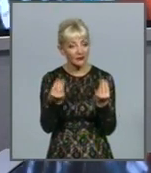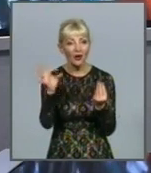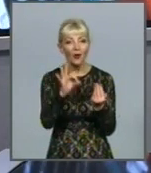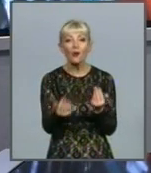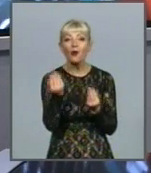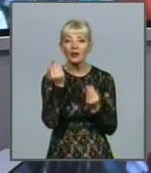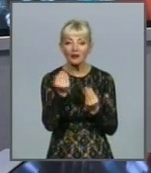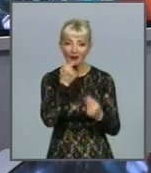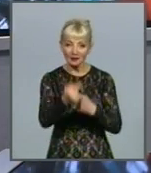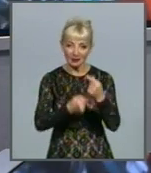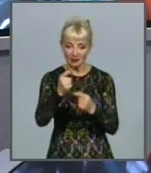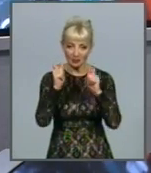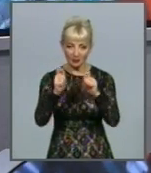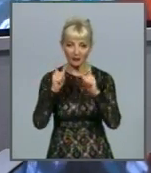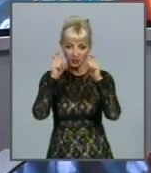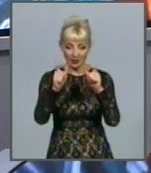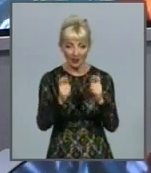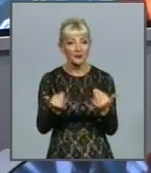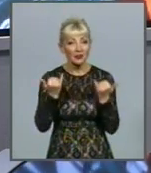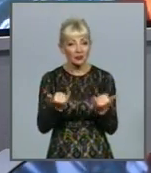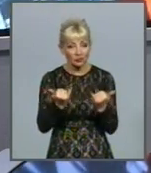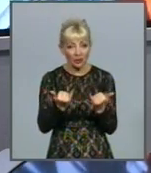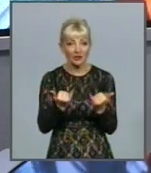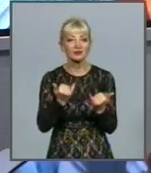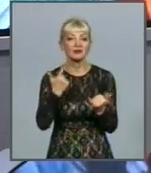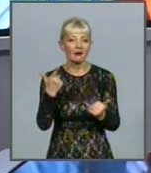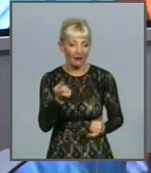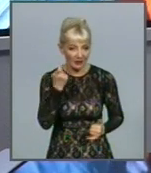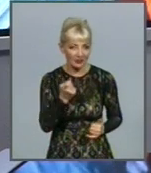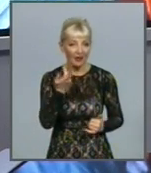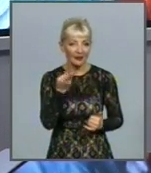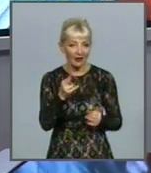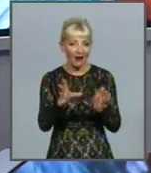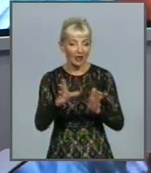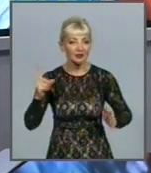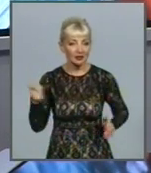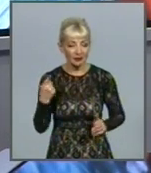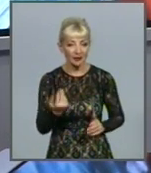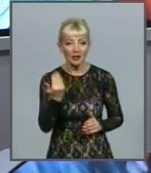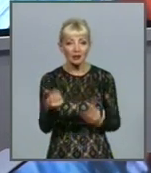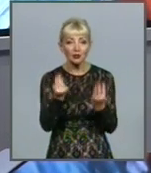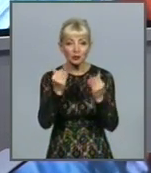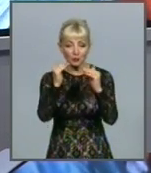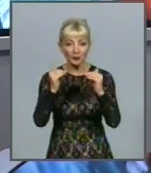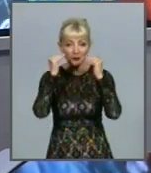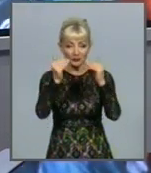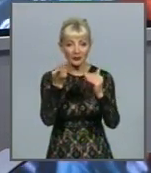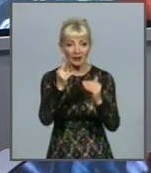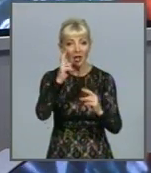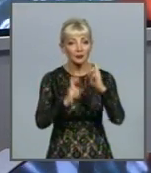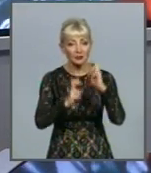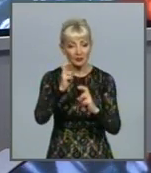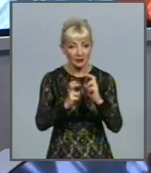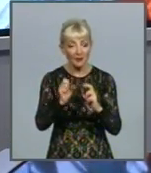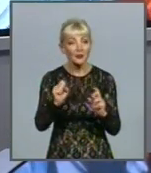про їхні традиційні зростання. Наразі підійшла черга газу для електроенергії, їхню вартість підвищила для підприємств.